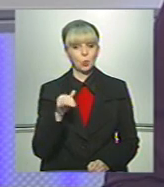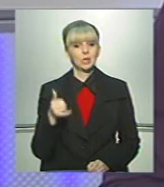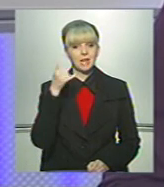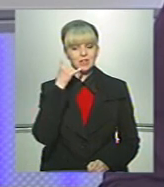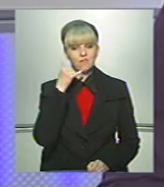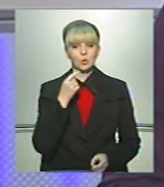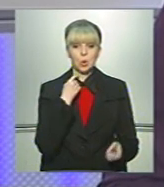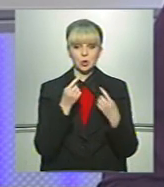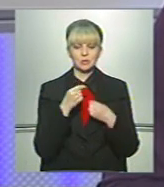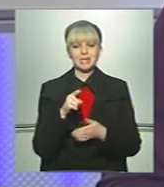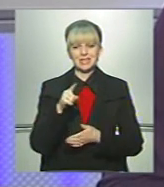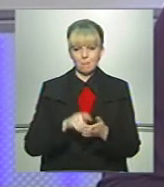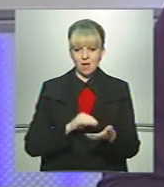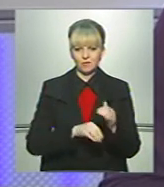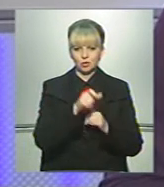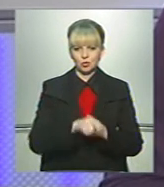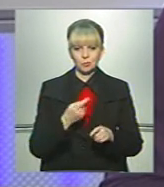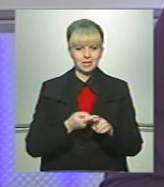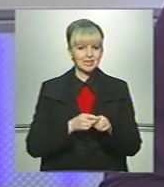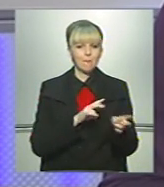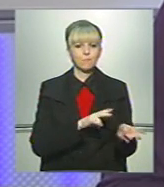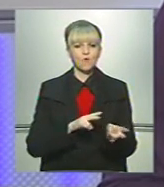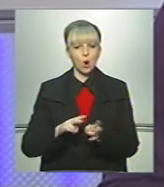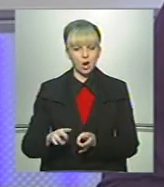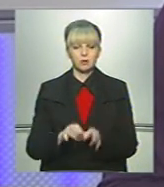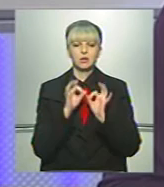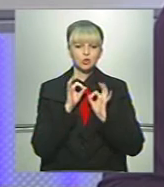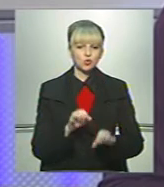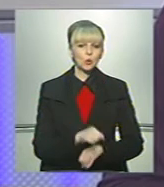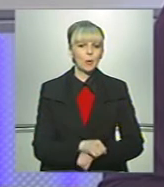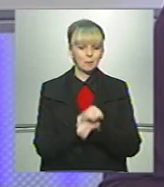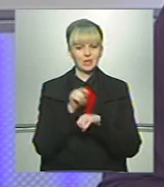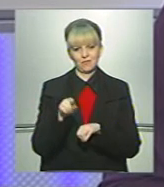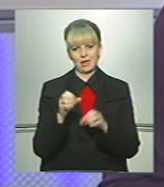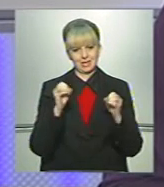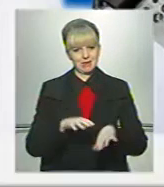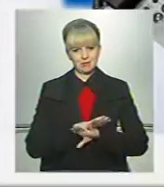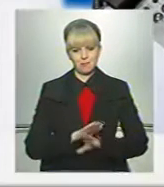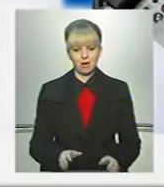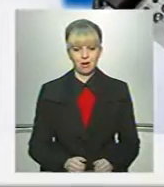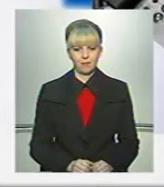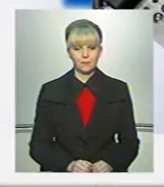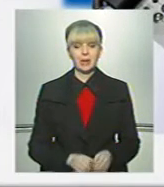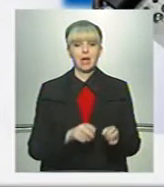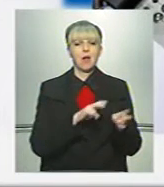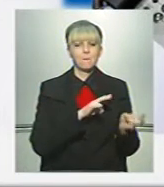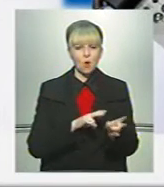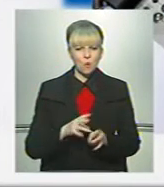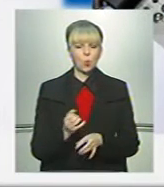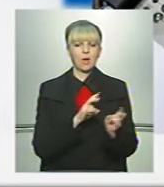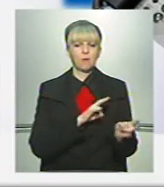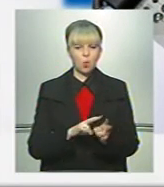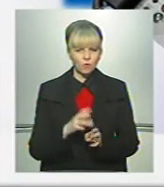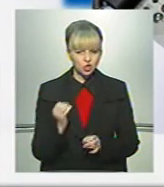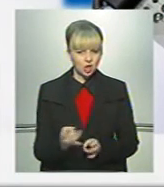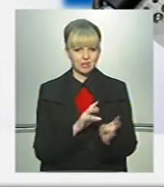телефонній розмові запевне журналістів, що це провокація. І жодних мітингів він не збирає. Провокують, провокують і ще